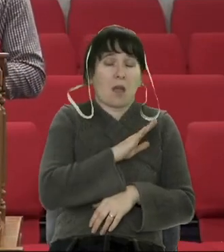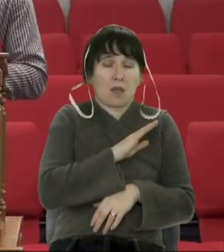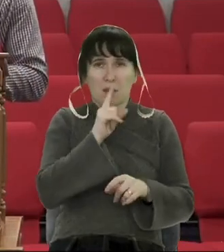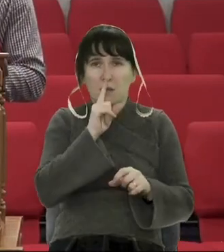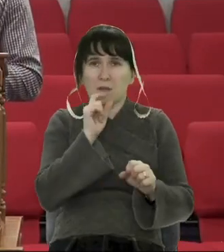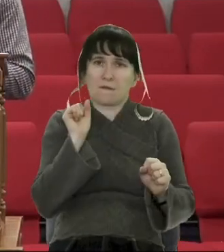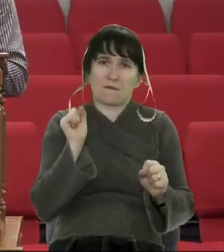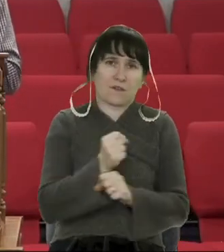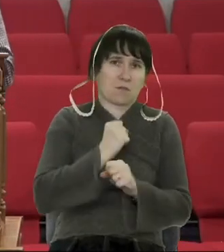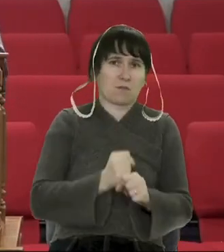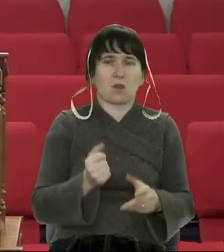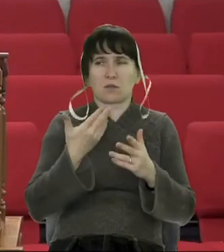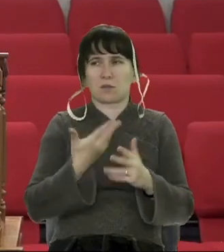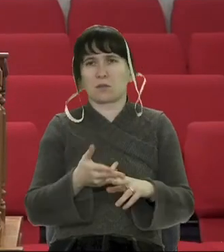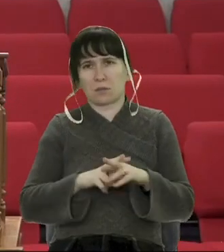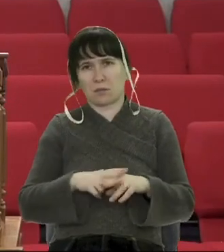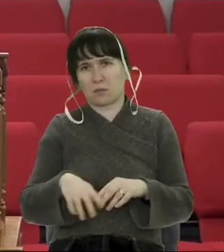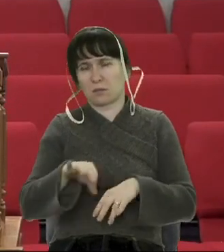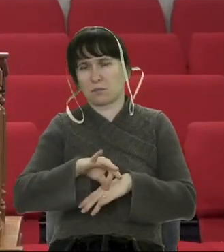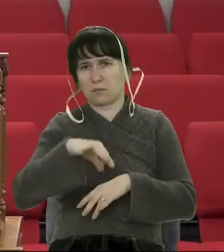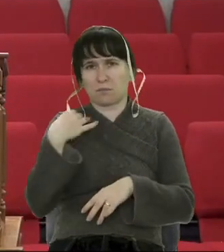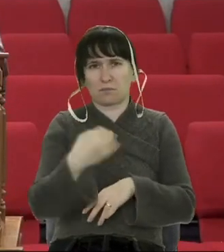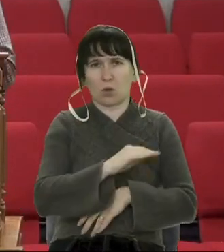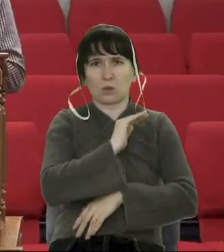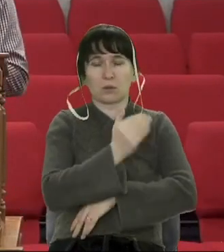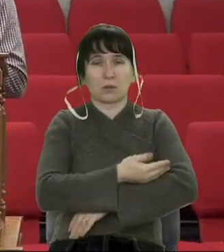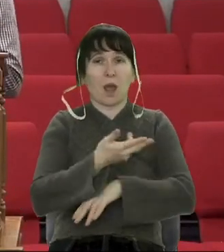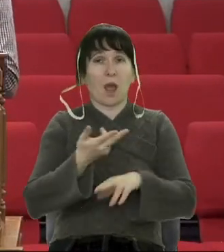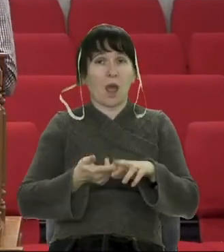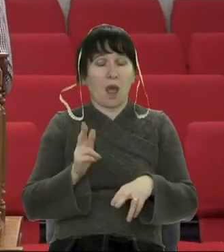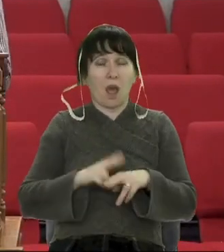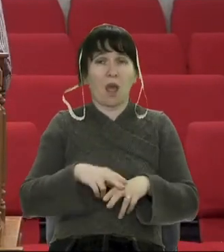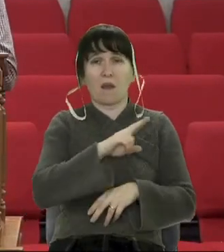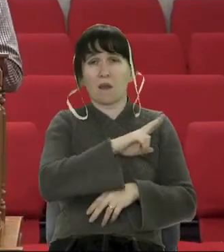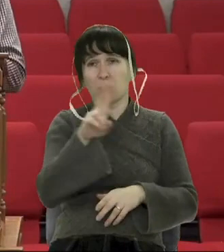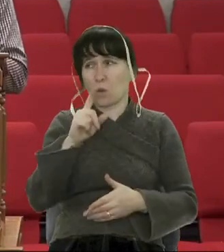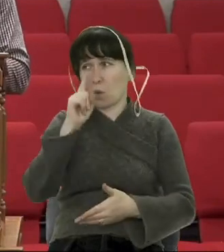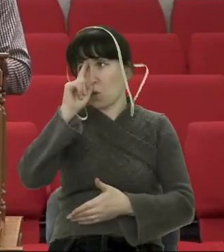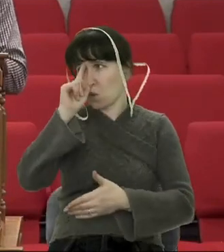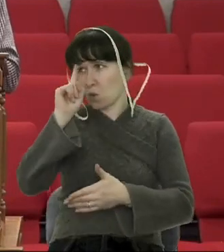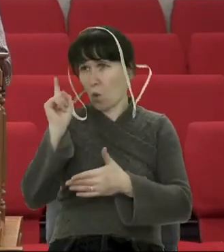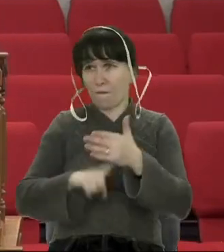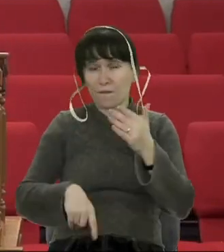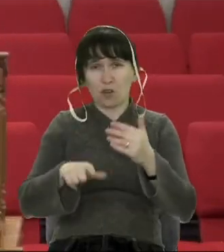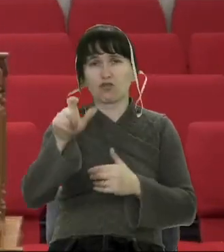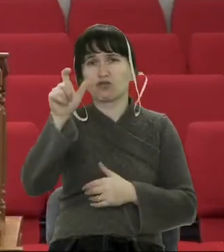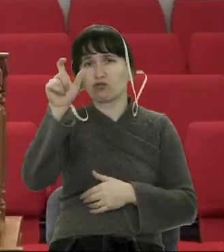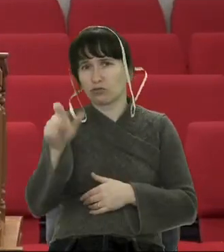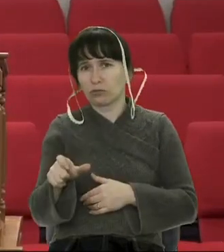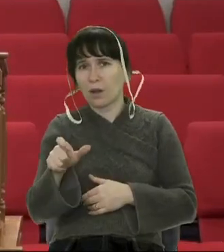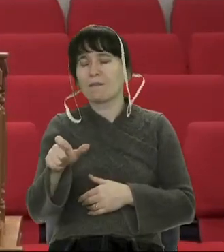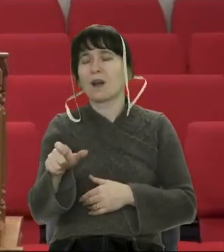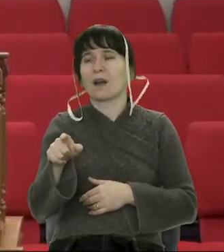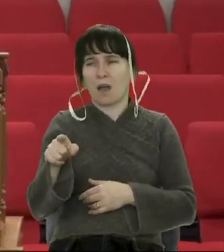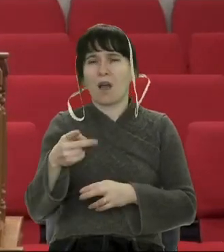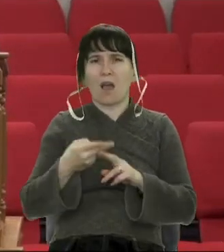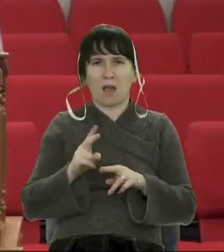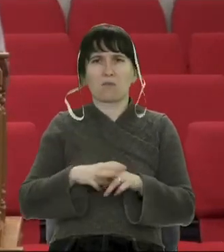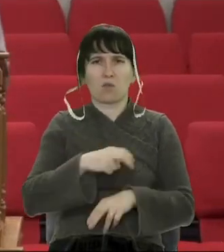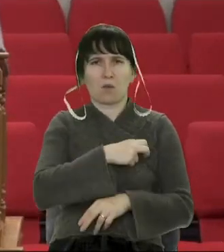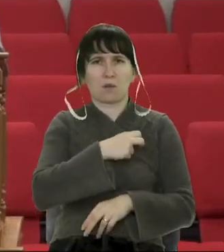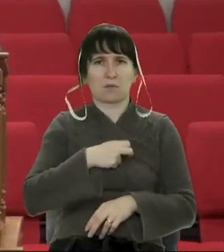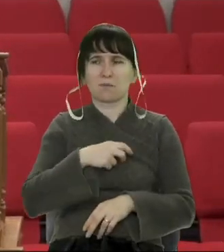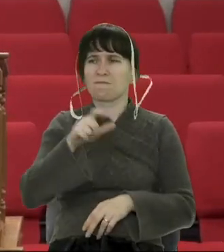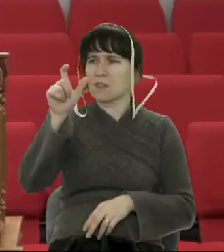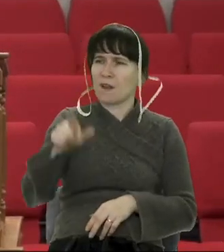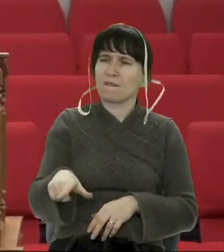І довіра – це завжди ризик. Якщо ми довіряємо іншим людям, навіть надійним людям, провіреним